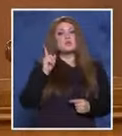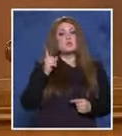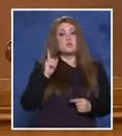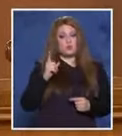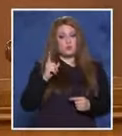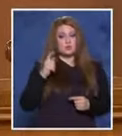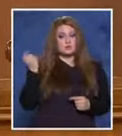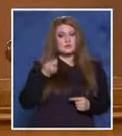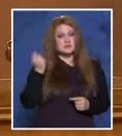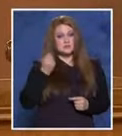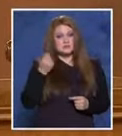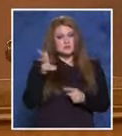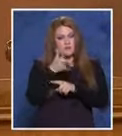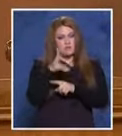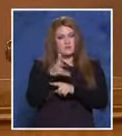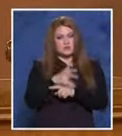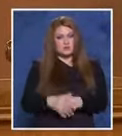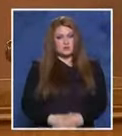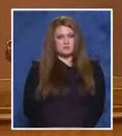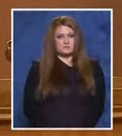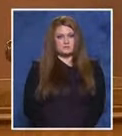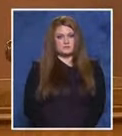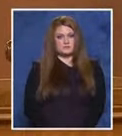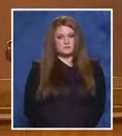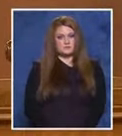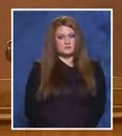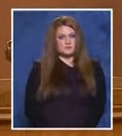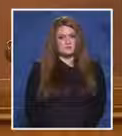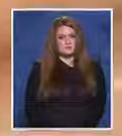записани на видео. Разпит из прокурора. Нали така?